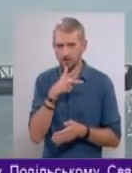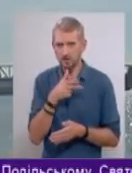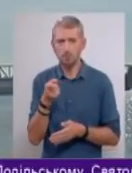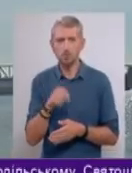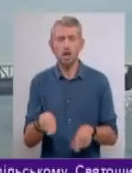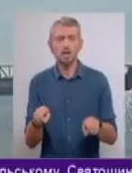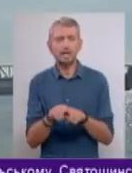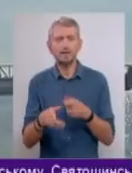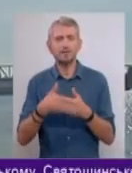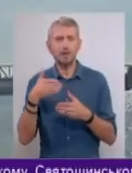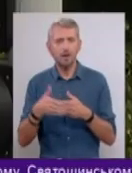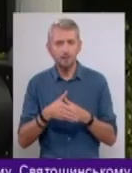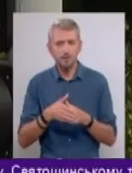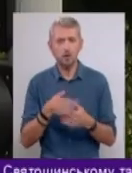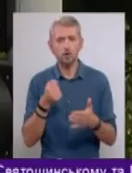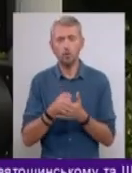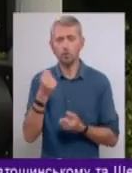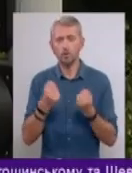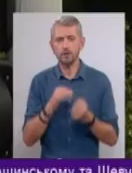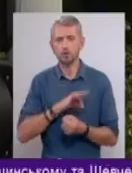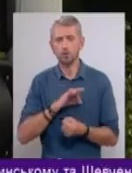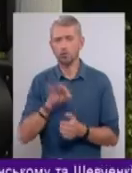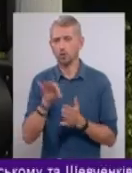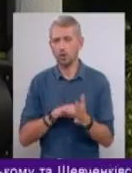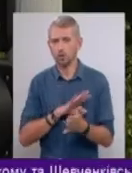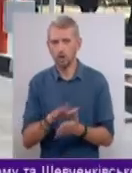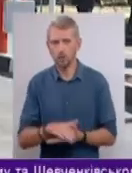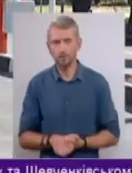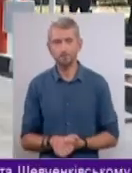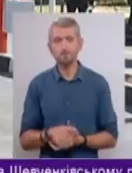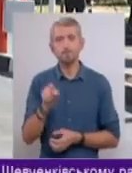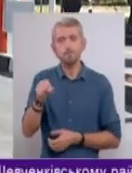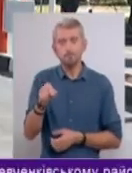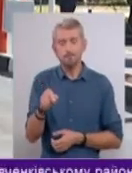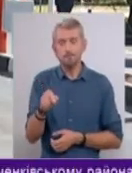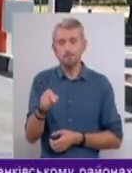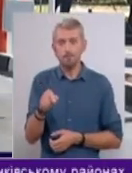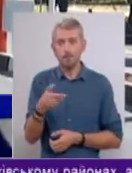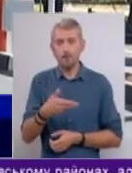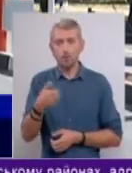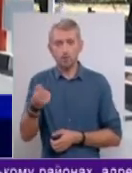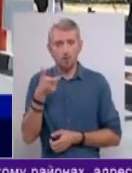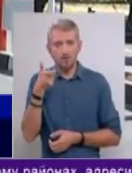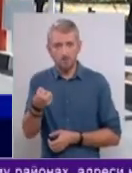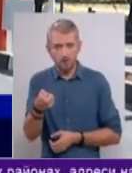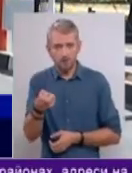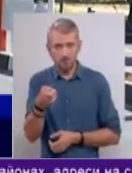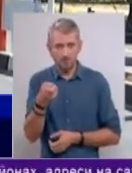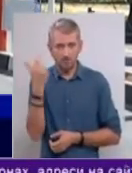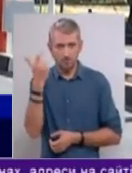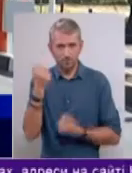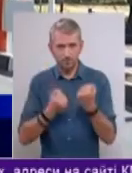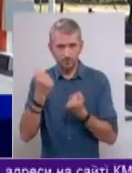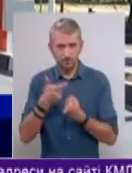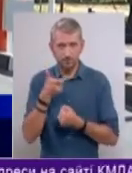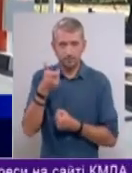Проте такі санкції до гори водіїв застосовують не одразу. Йому приходить есемеска. Володільцю транспортного засобу